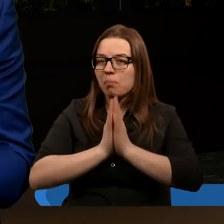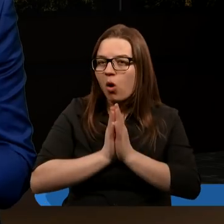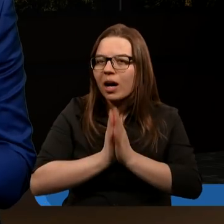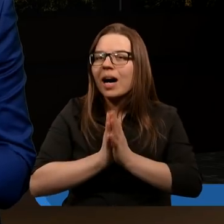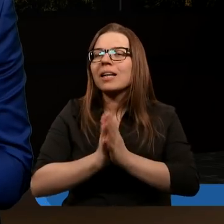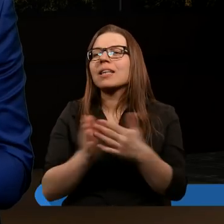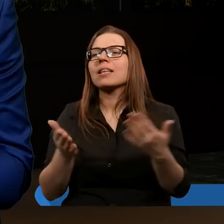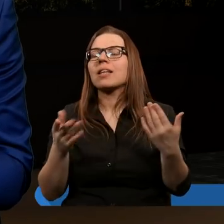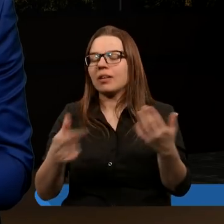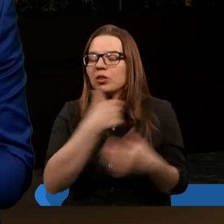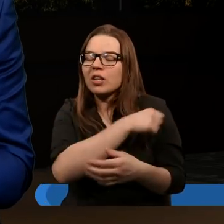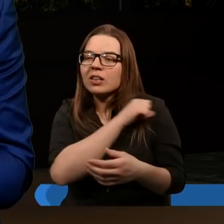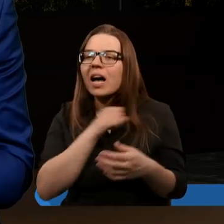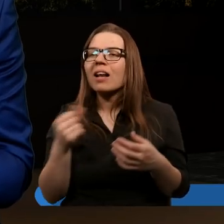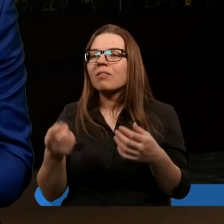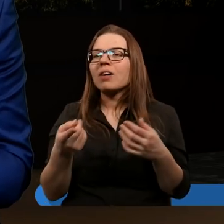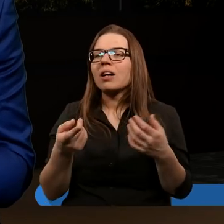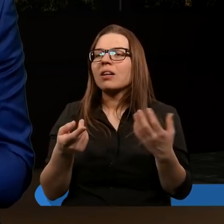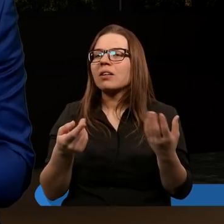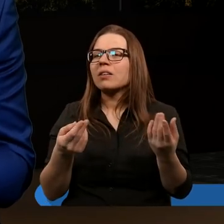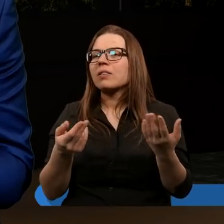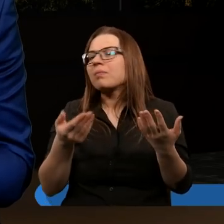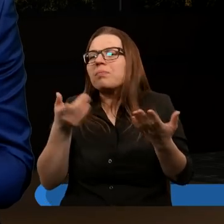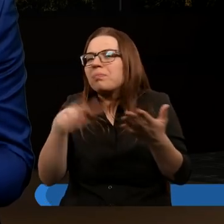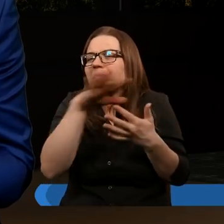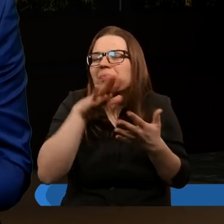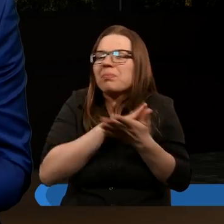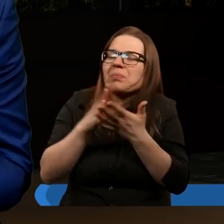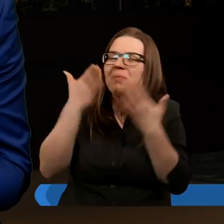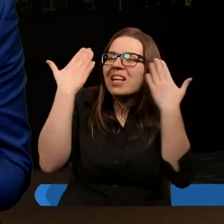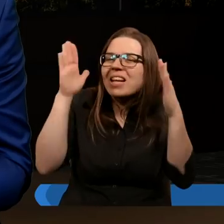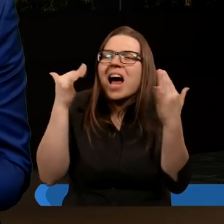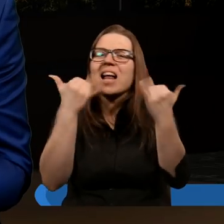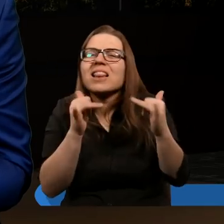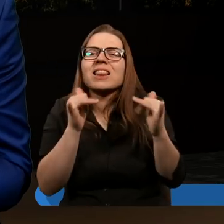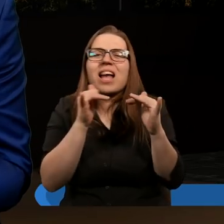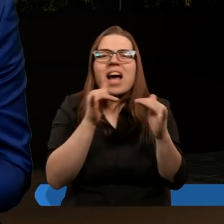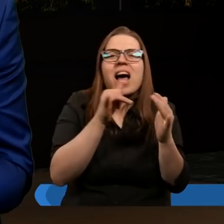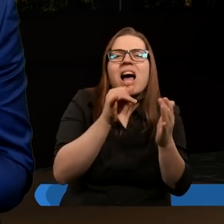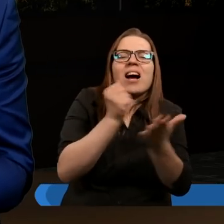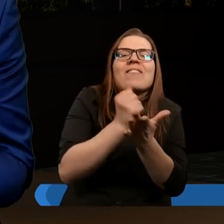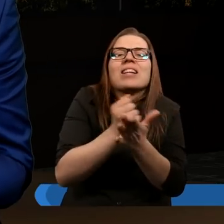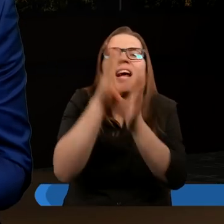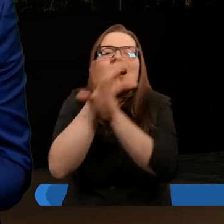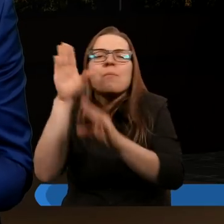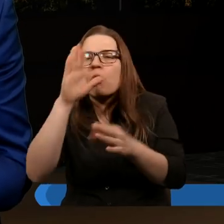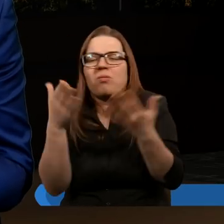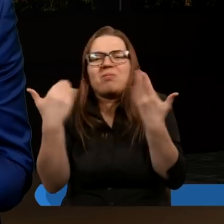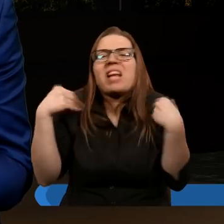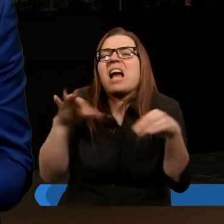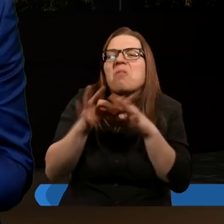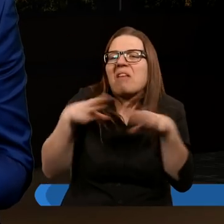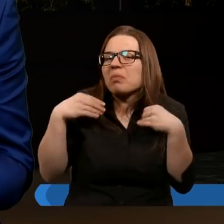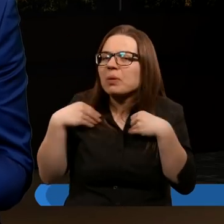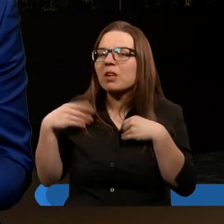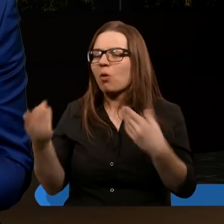pogańskie wtaknęły do chrześcijaństwa i oni nawet nie znają inną formę w ogóle czczenia Boga, prawda? Nawet nie chcą w zasadzie, tak?